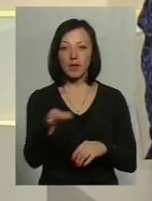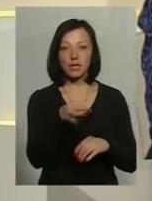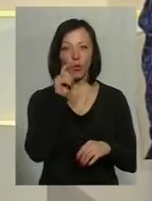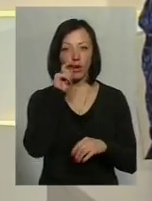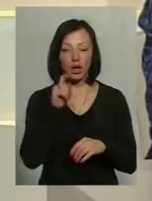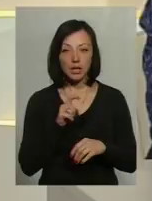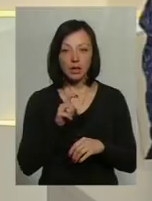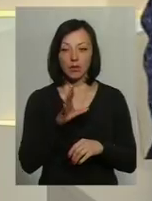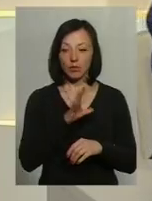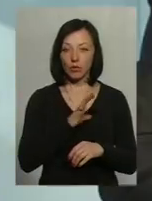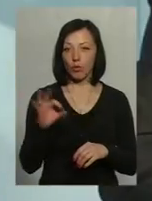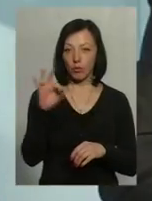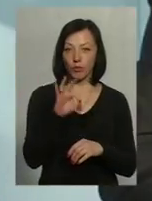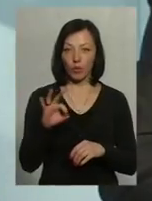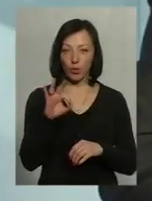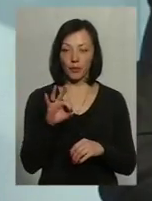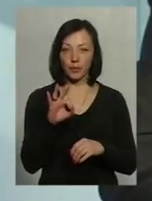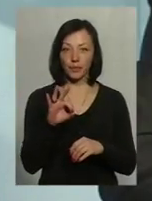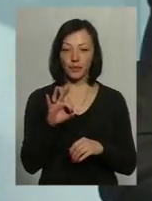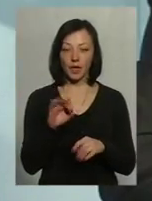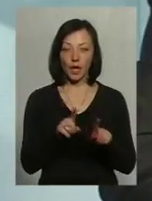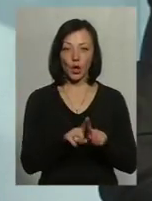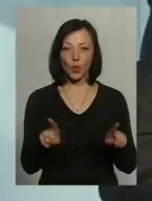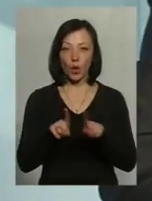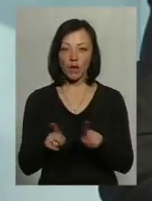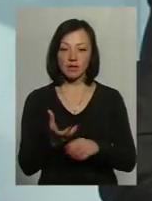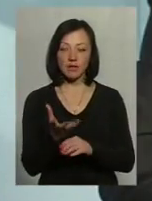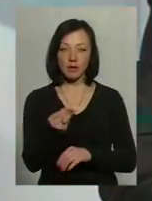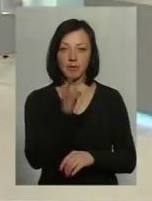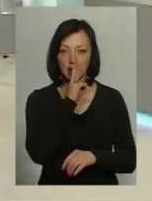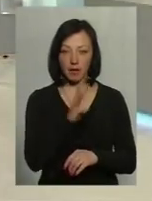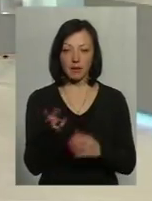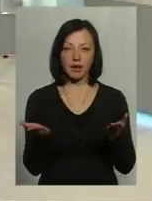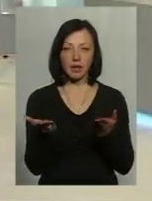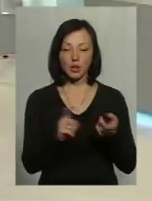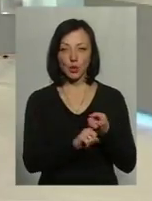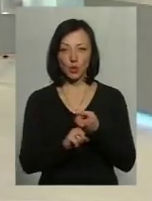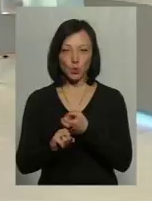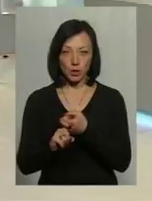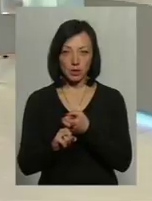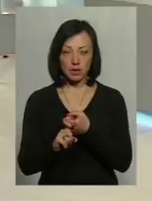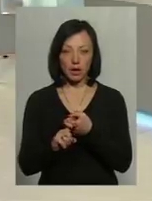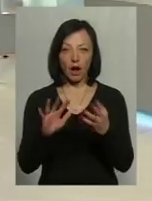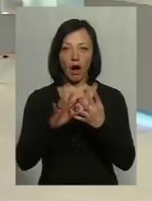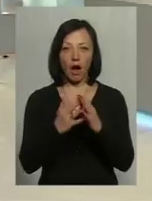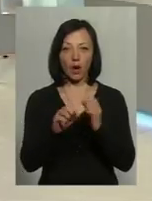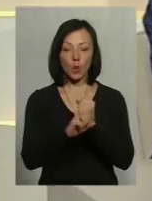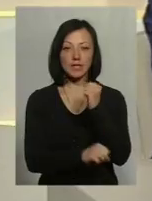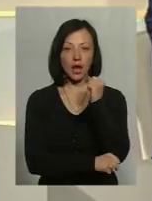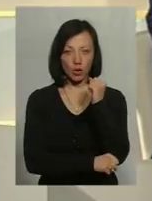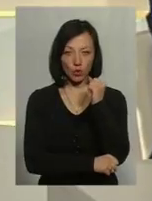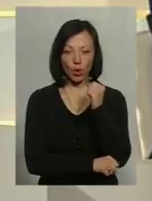йшлося і про ті нюанси у виплаті зарплати, які стосуються агросектору.